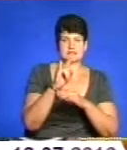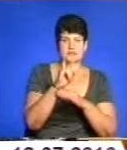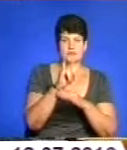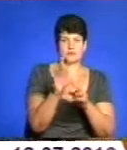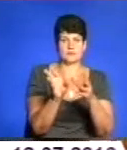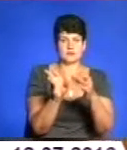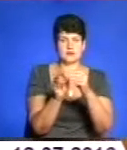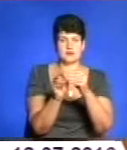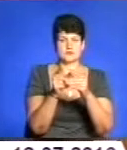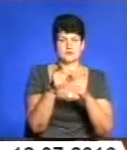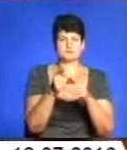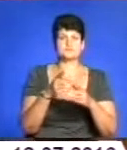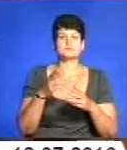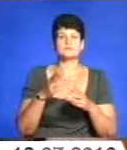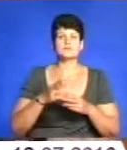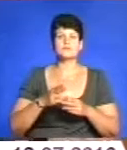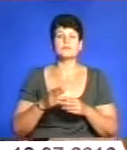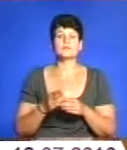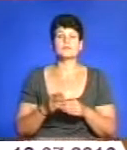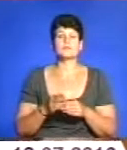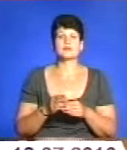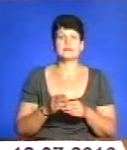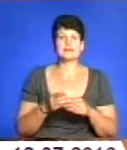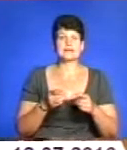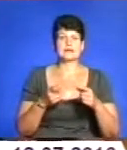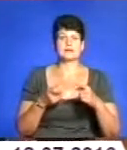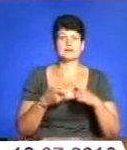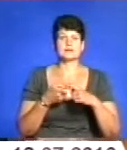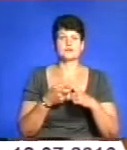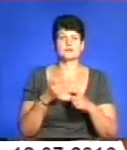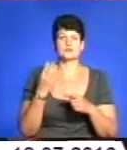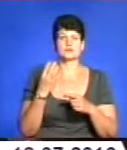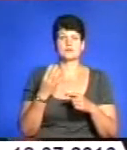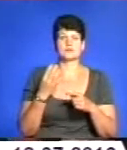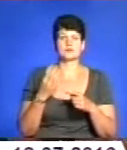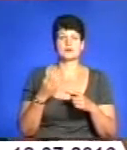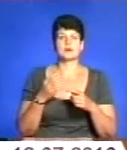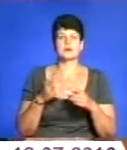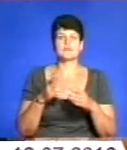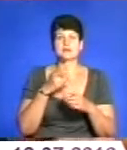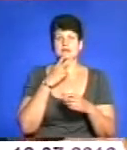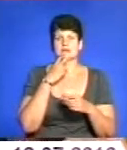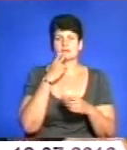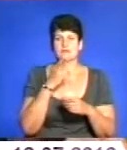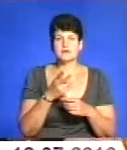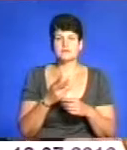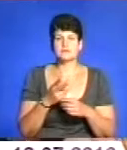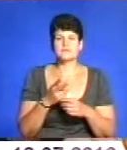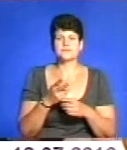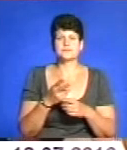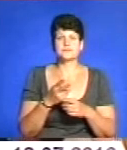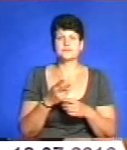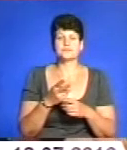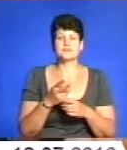В самому кінці хвоста, ось у зіляжах, він крепиться на чотирьох болтах, там крупний, ми крупний план дивилися з моїм